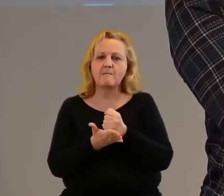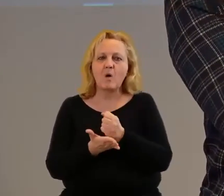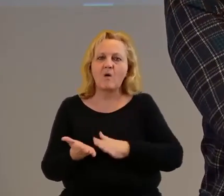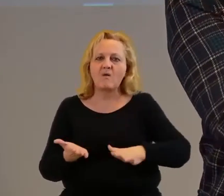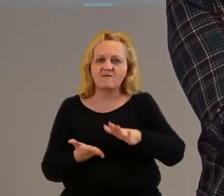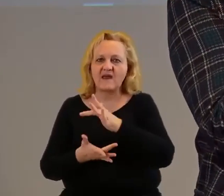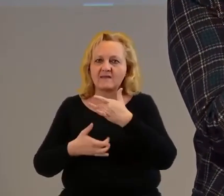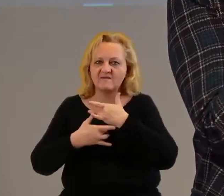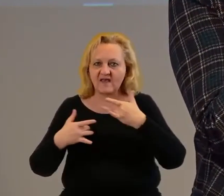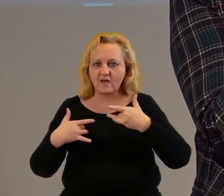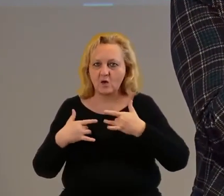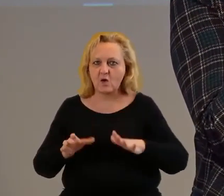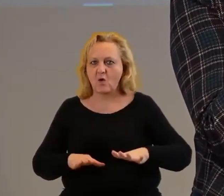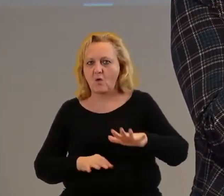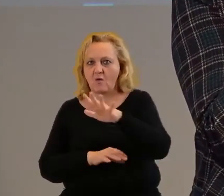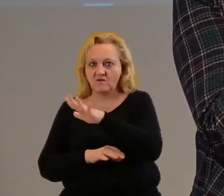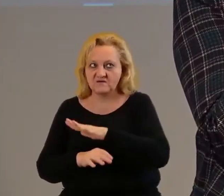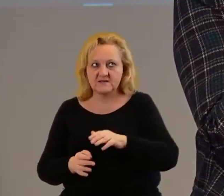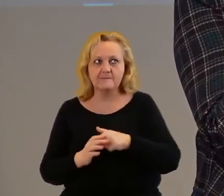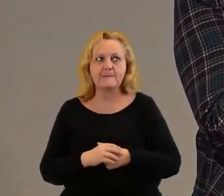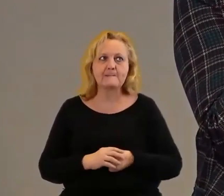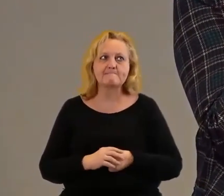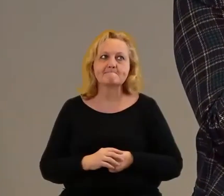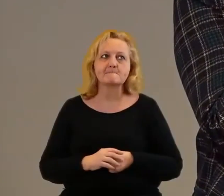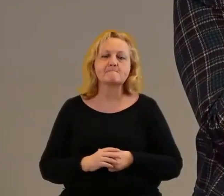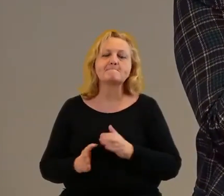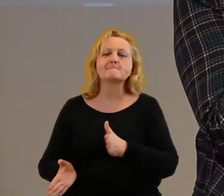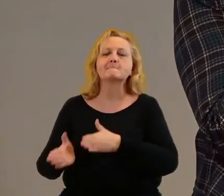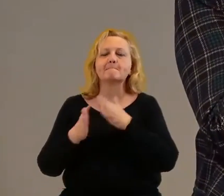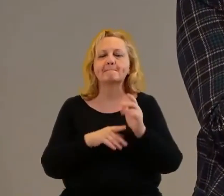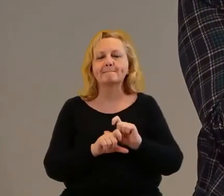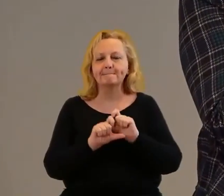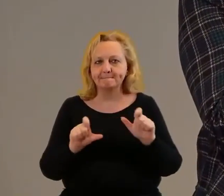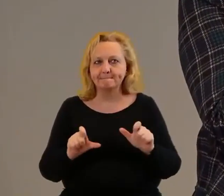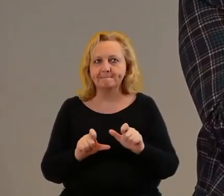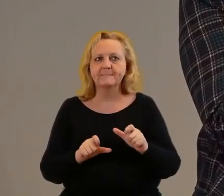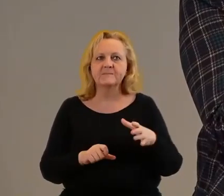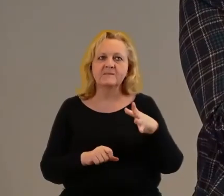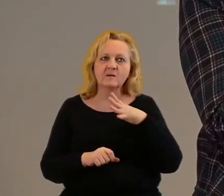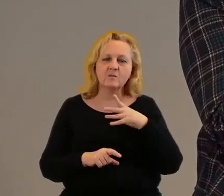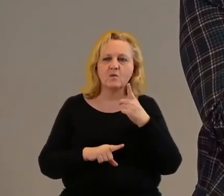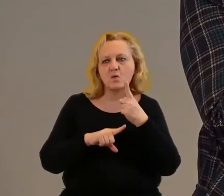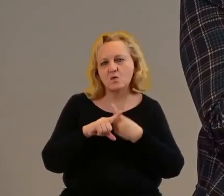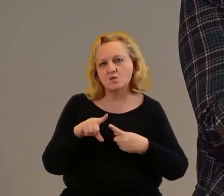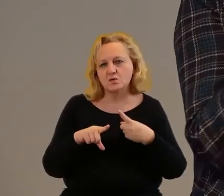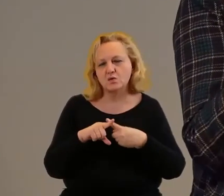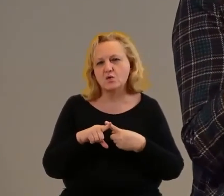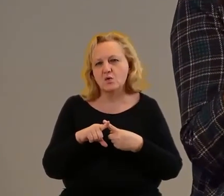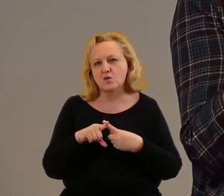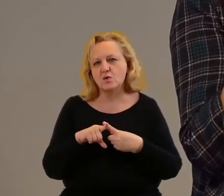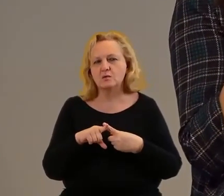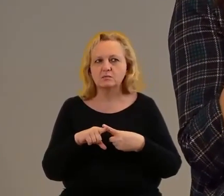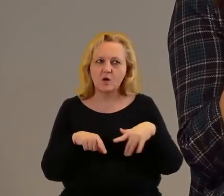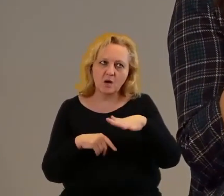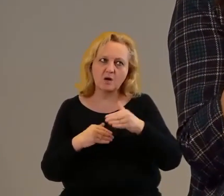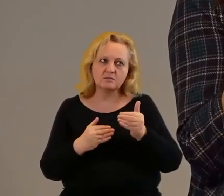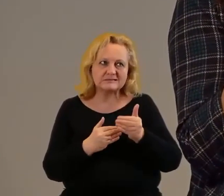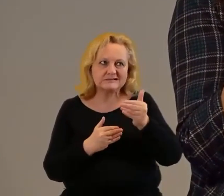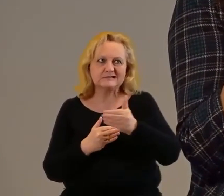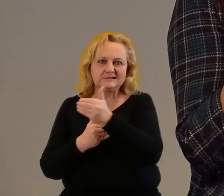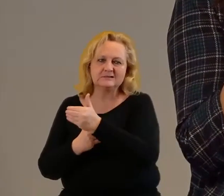węgrowskiego. Potem z czasem wyszliśmy trochę poza ten teren.